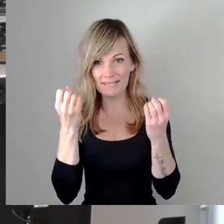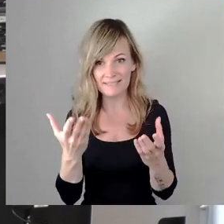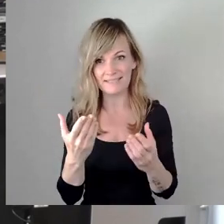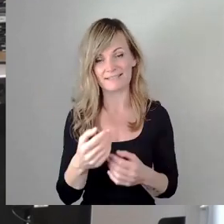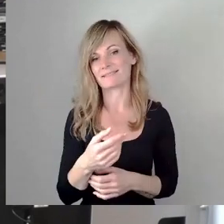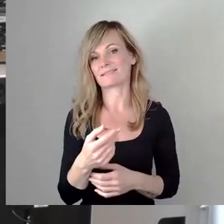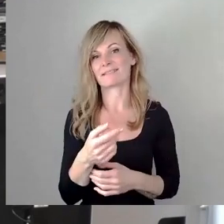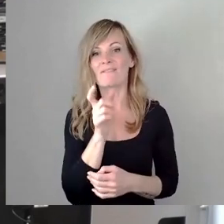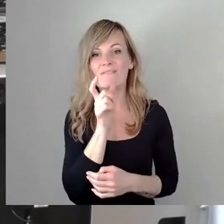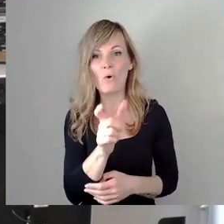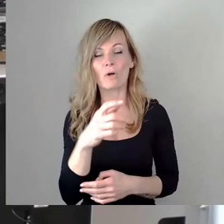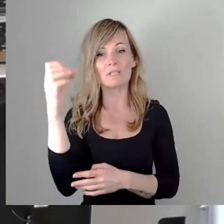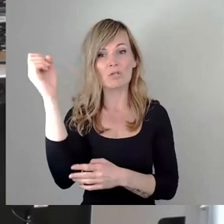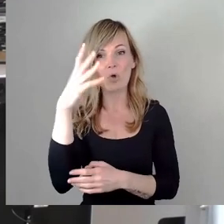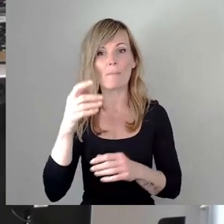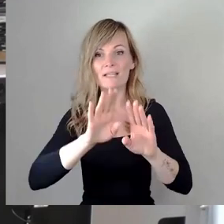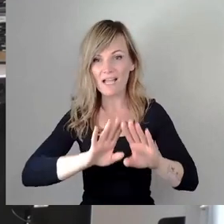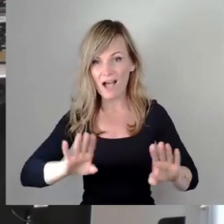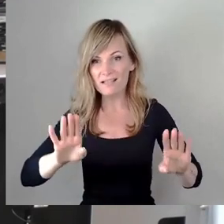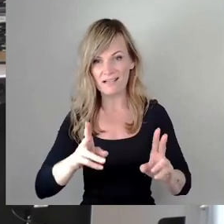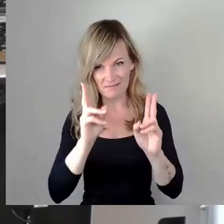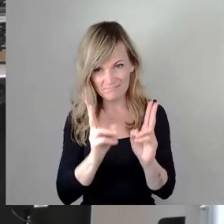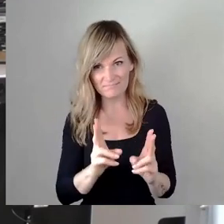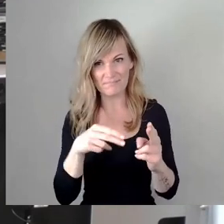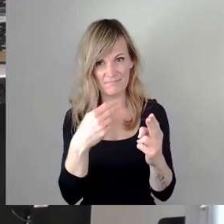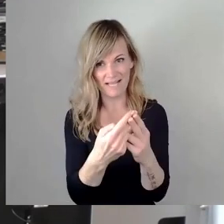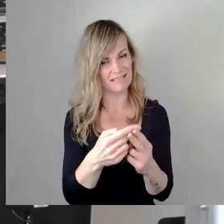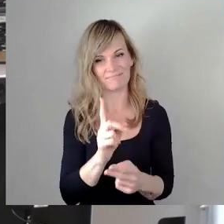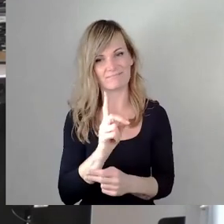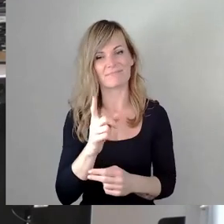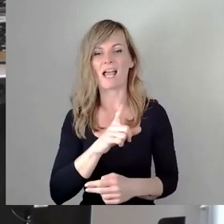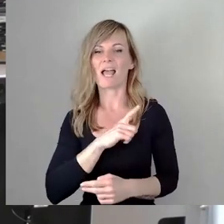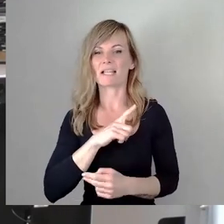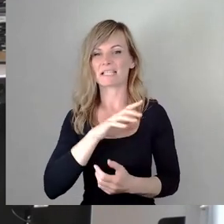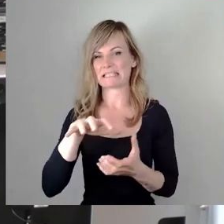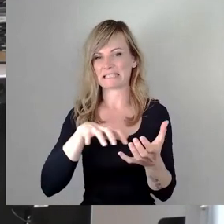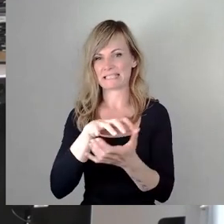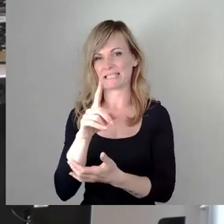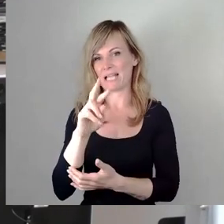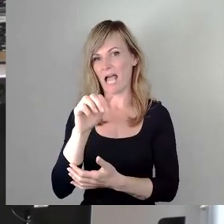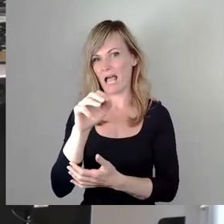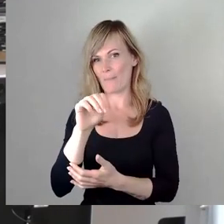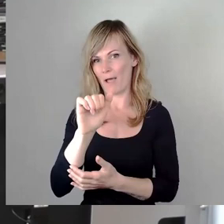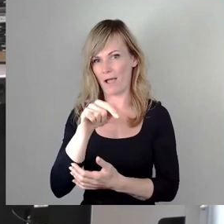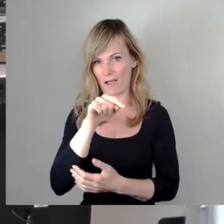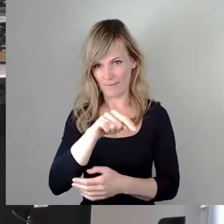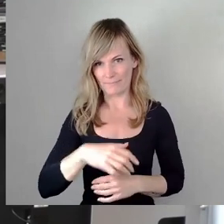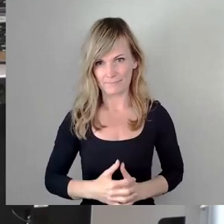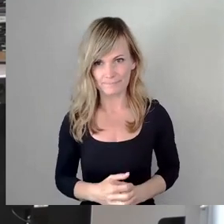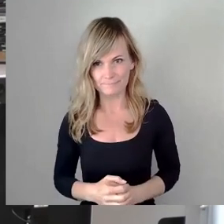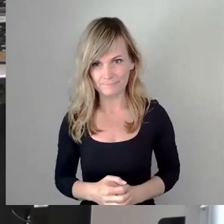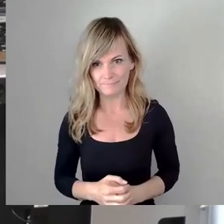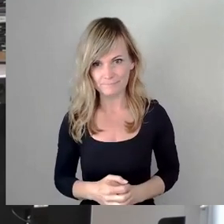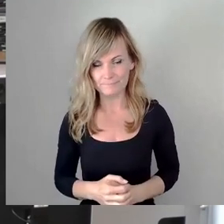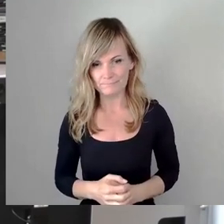sondern das ist im Grunde genommen ein Drama, welches sich da vollzogen hat. Ich gehe gar nicht so